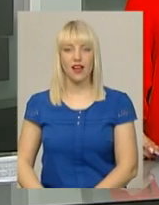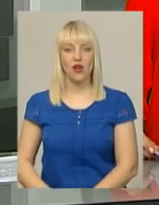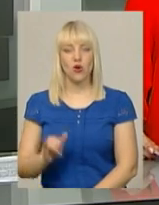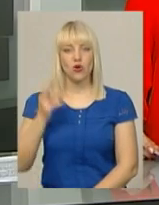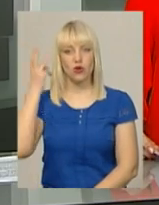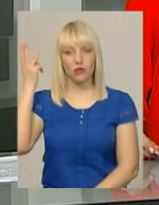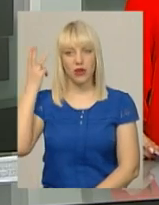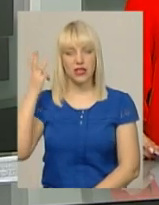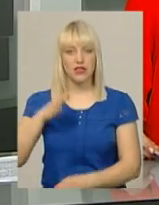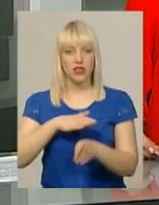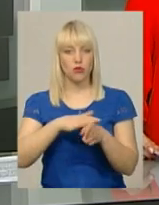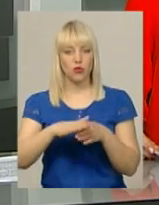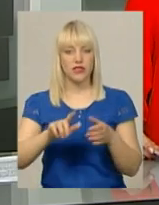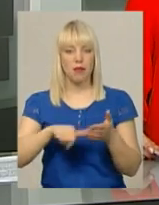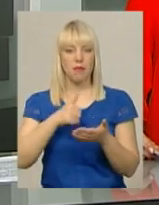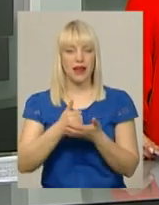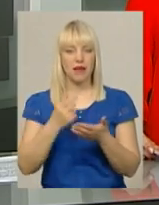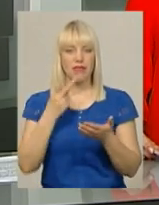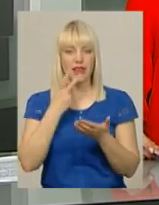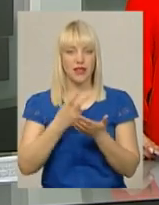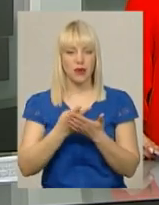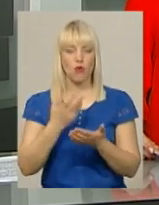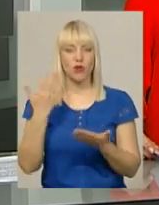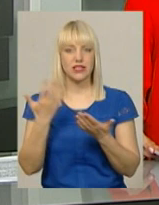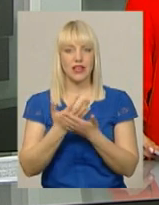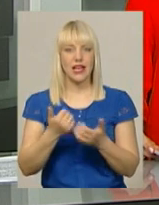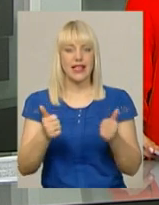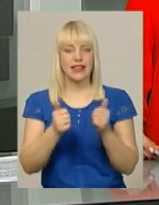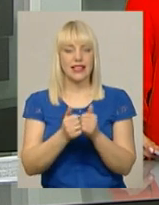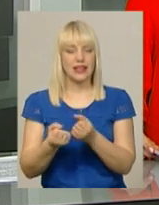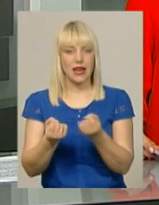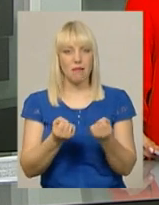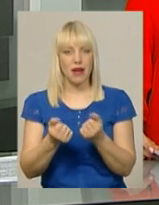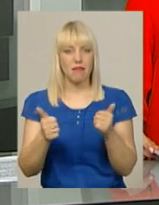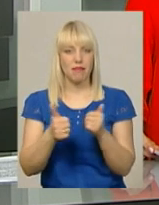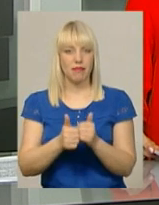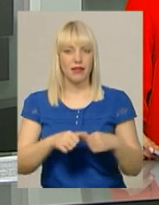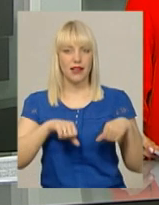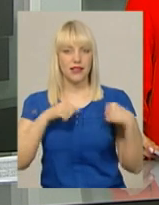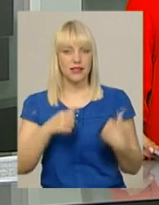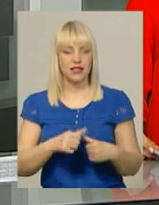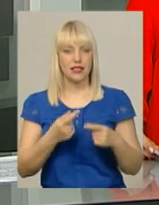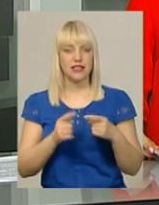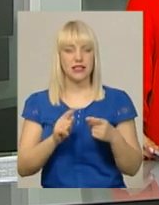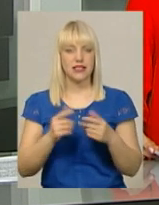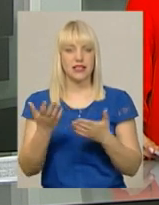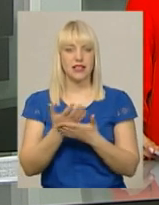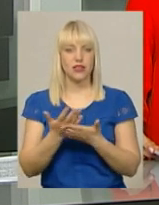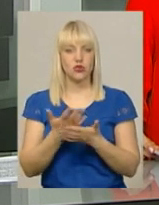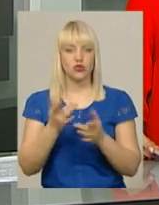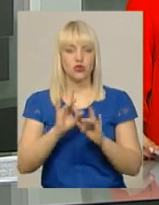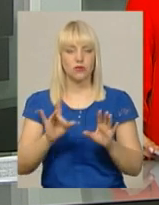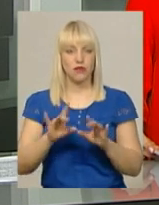У Хмельницькому відбувся прем'єрний показ фільму «Тримай біля серця». Це художня стрічка українського виробництва, що розповідає про події